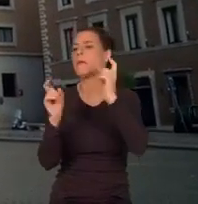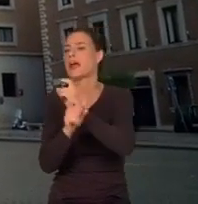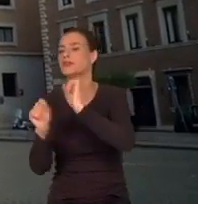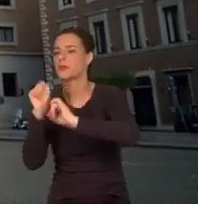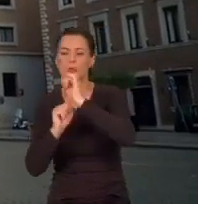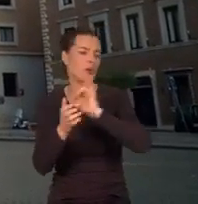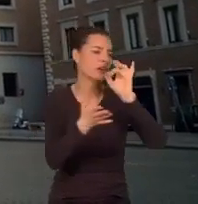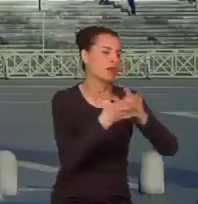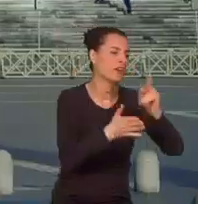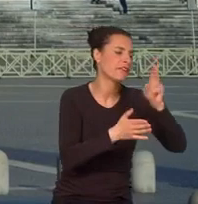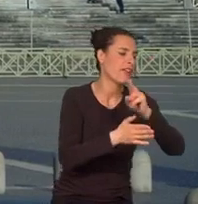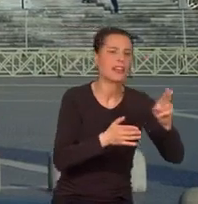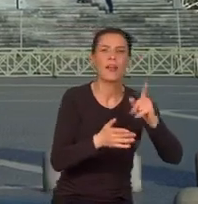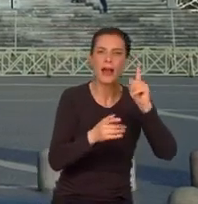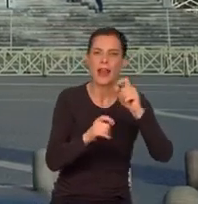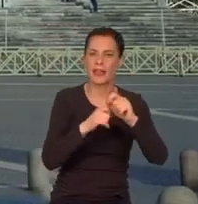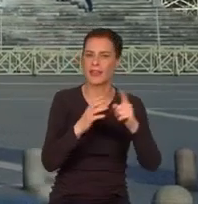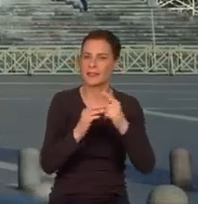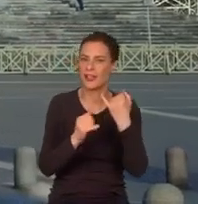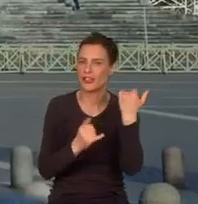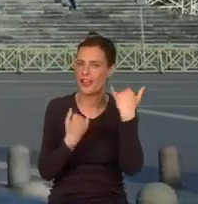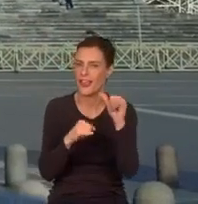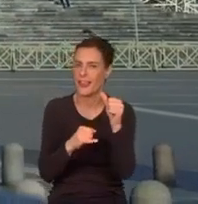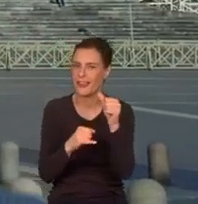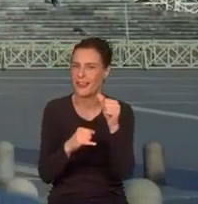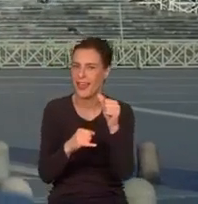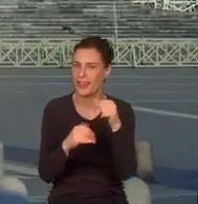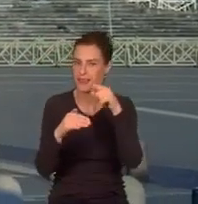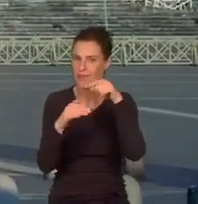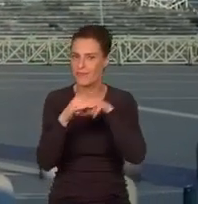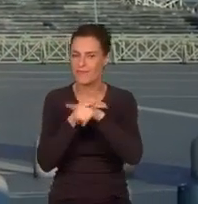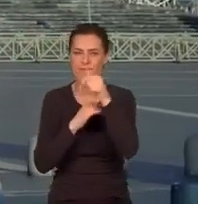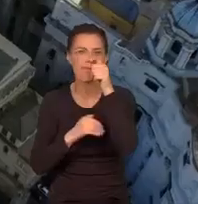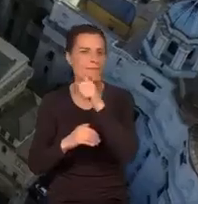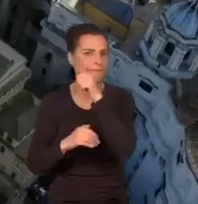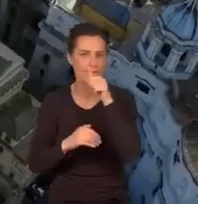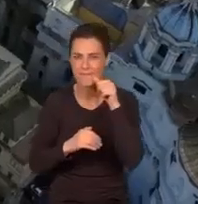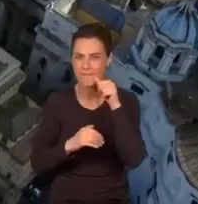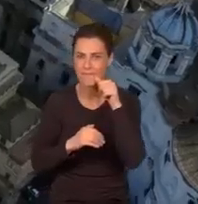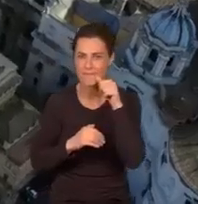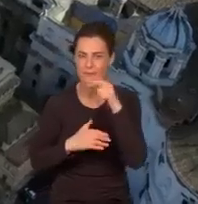stawiając stopy na placu, istnieje inne wejście, znacznie mniej znane, bo tajne.